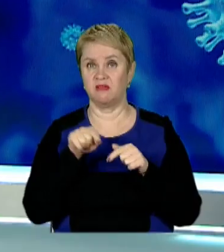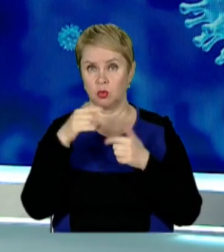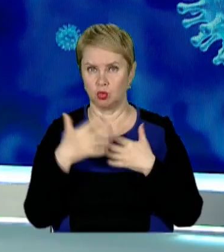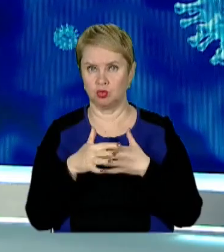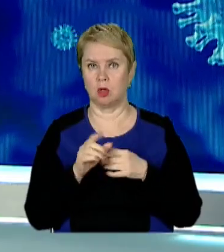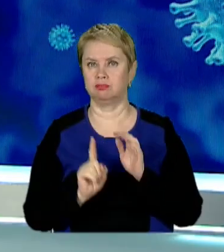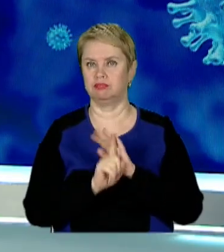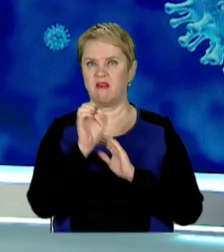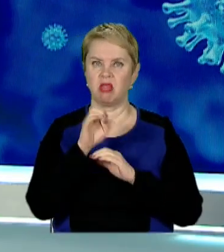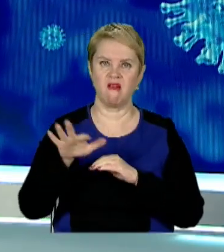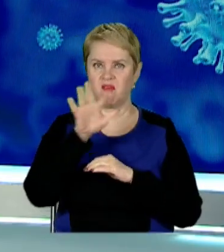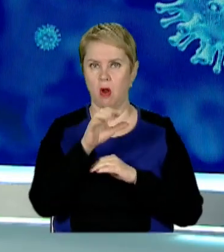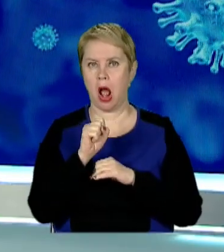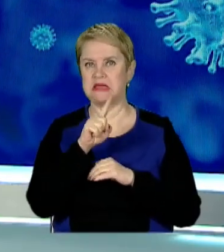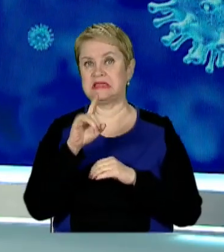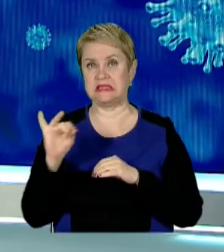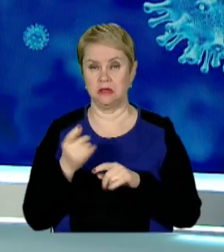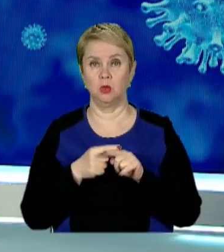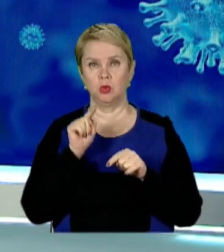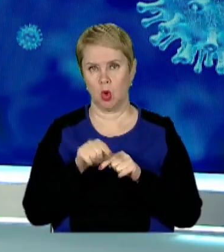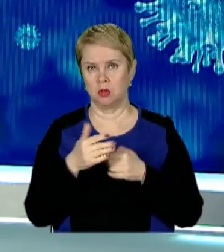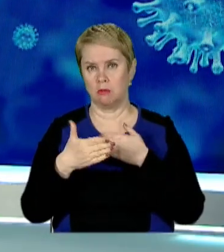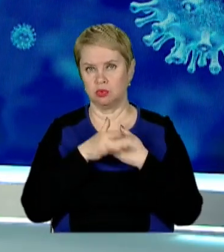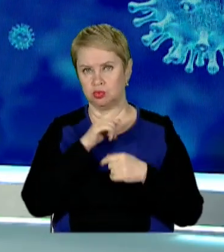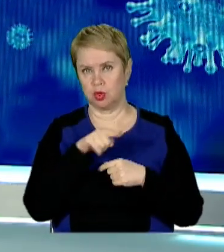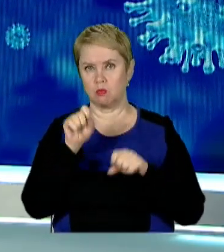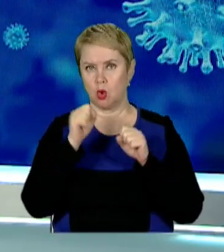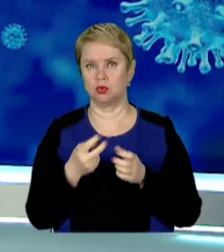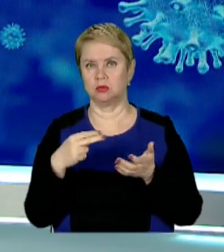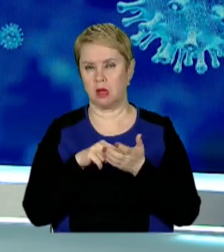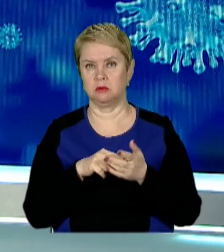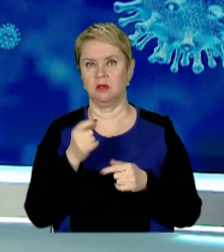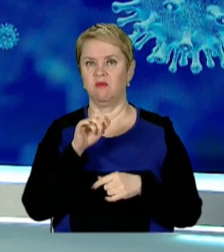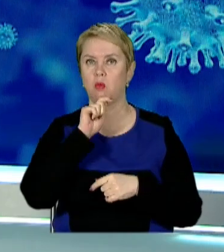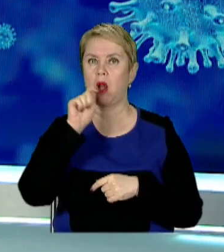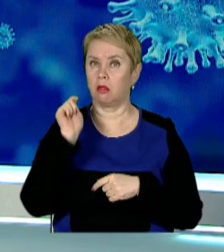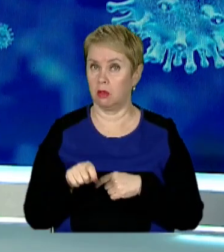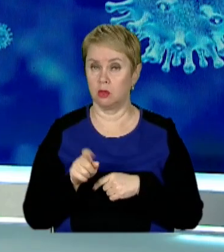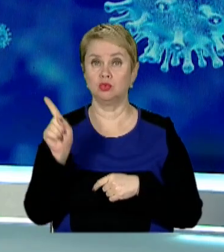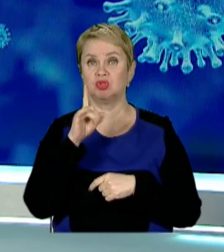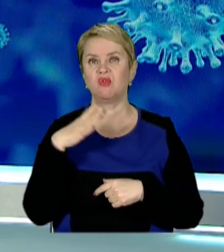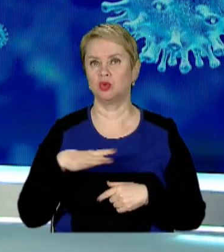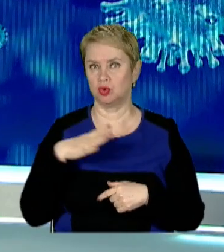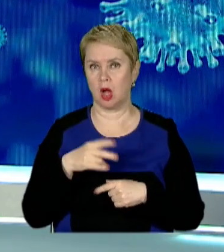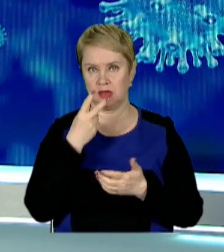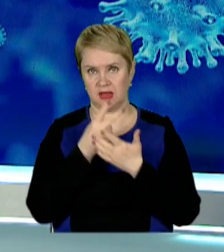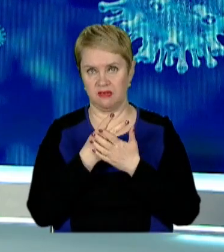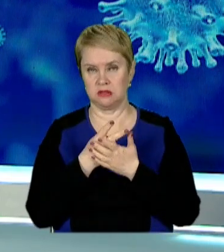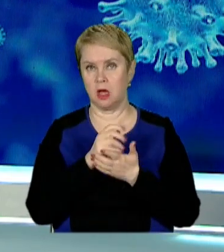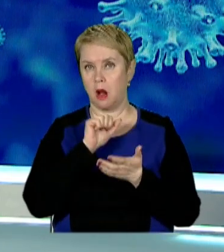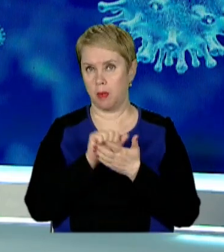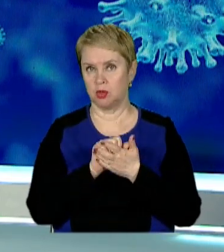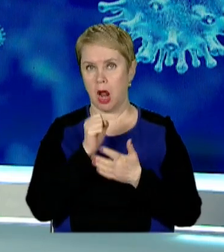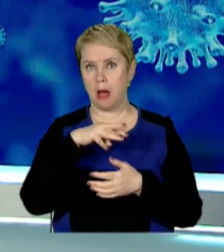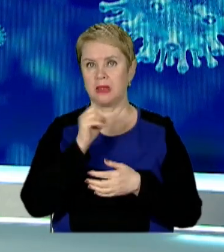вже лютує у Європі та Азії. Тож найближчим часом може стати домінантом і в Україні. Чого чекати, дивимось репортаж